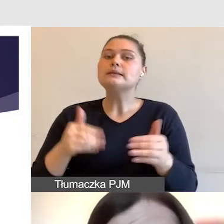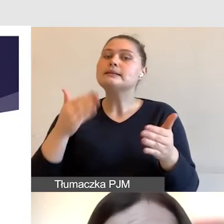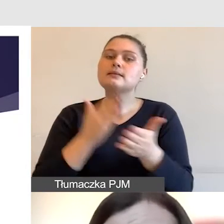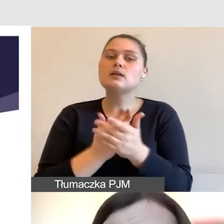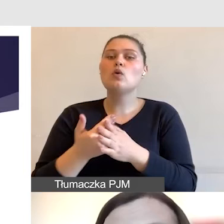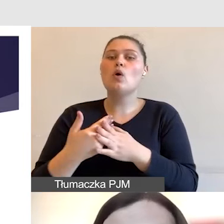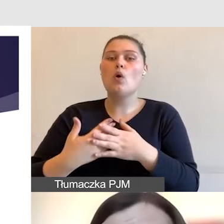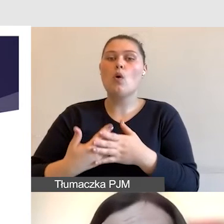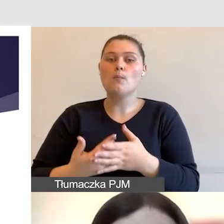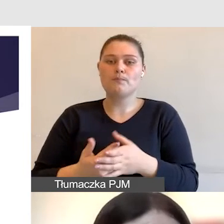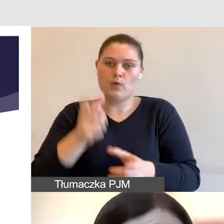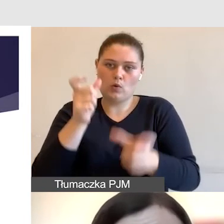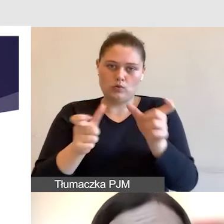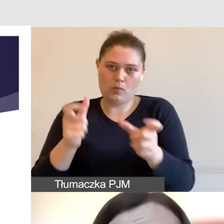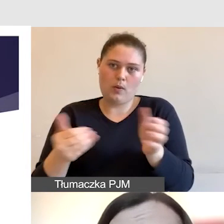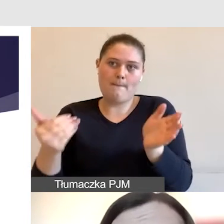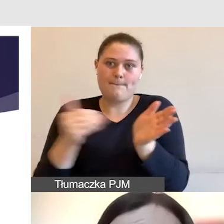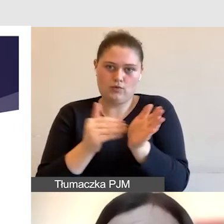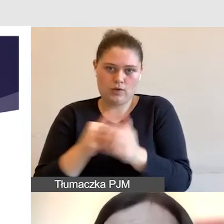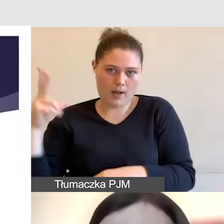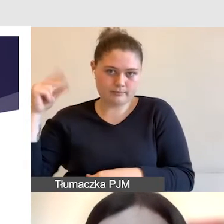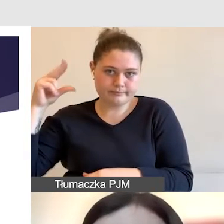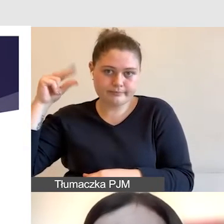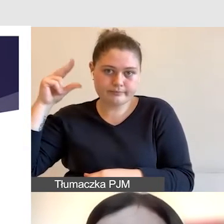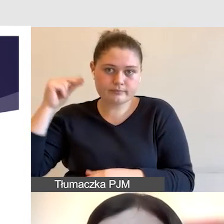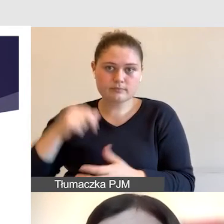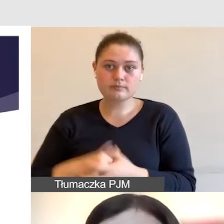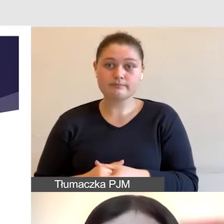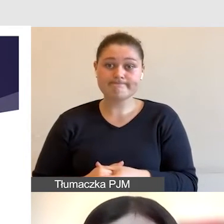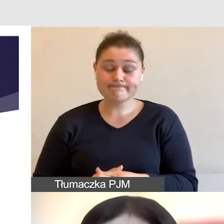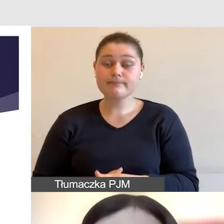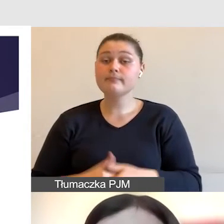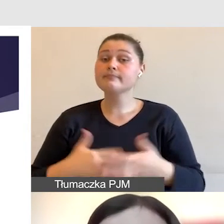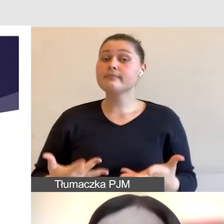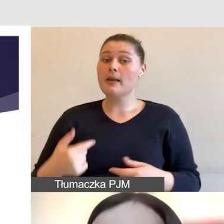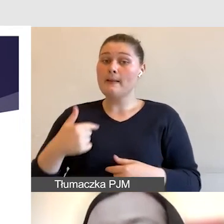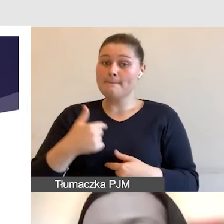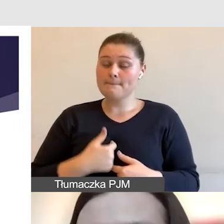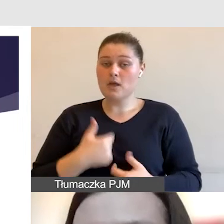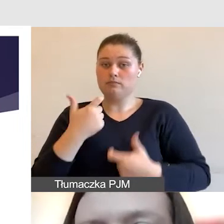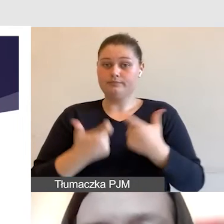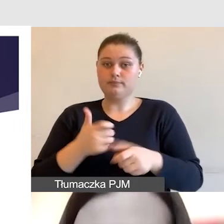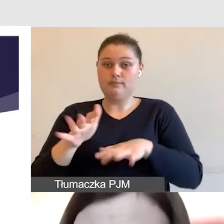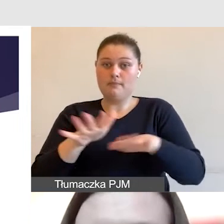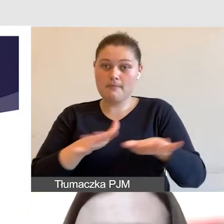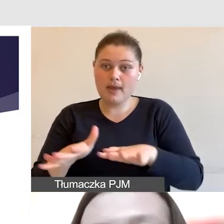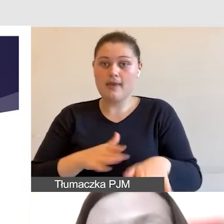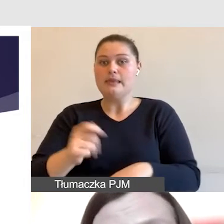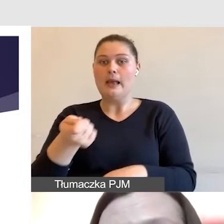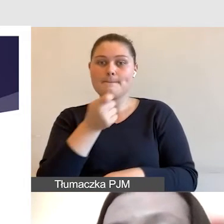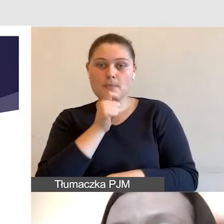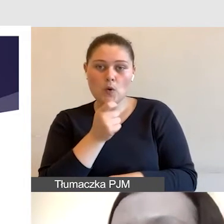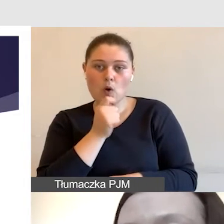wszystko sprawia, że jeśli zapewnimy dobre warunki akustyczne, dobry mikrofon i dodatkowe usługi,